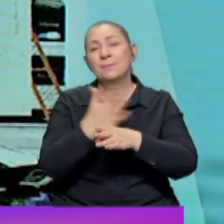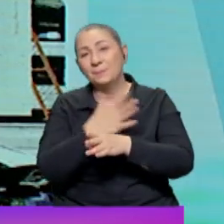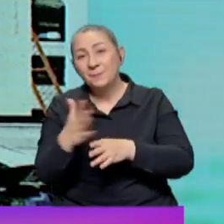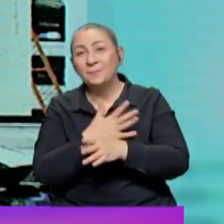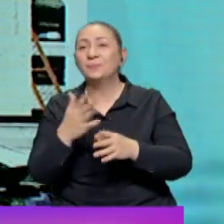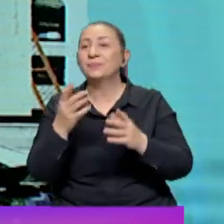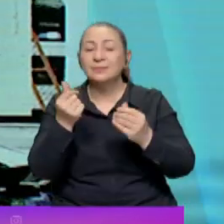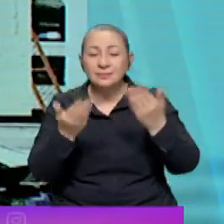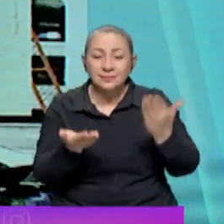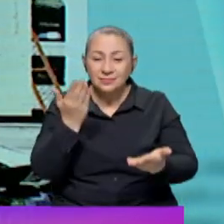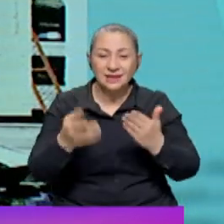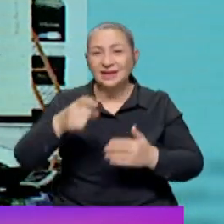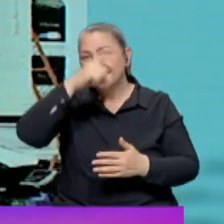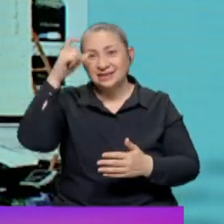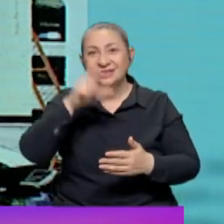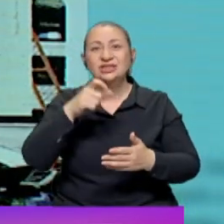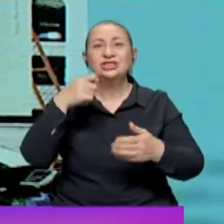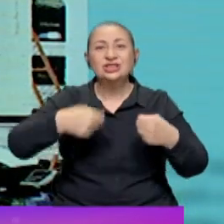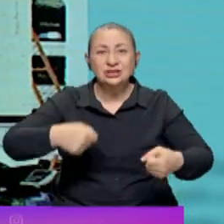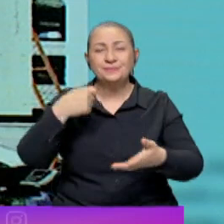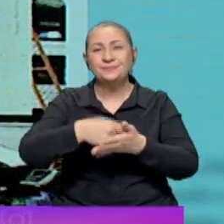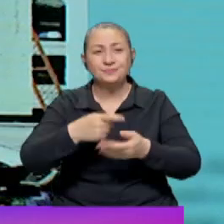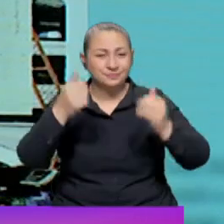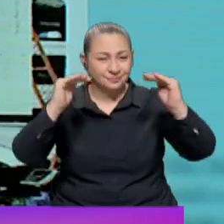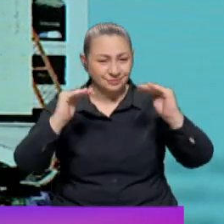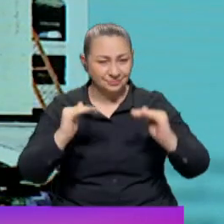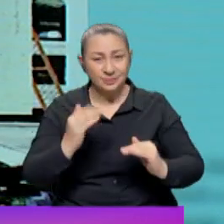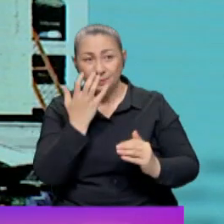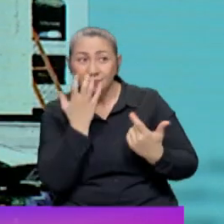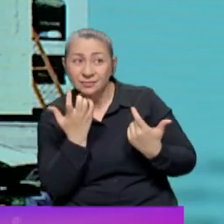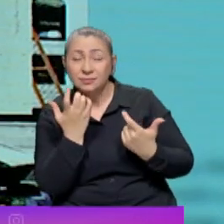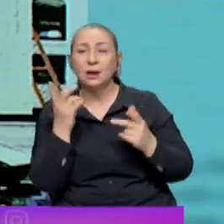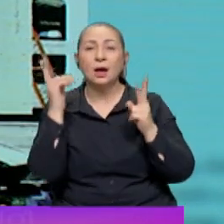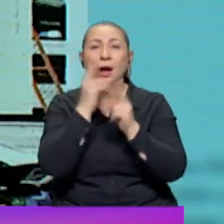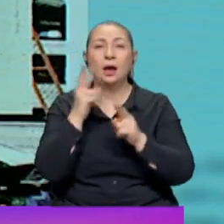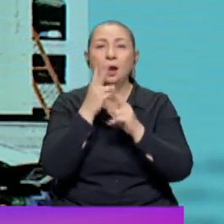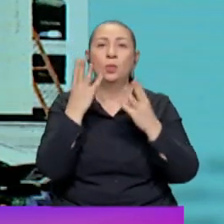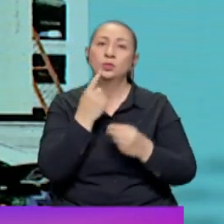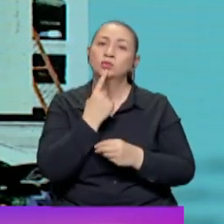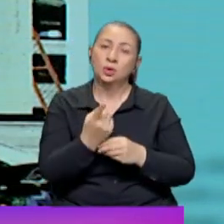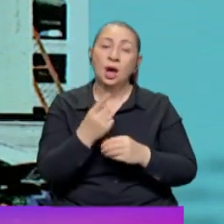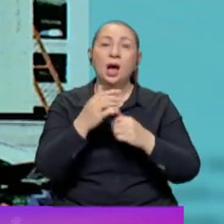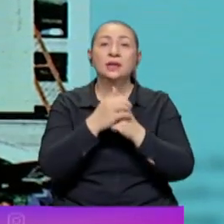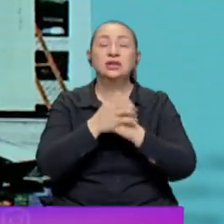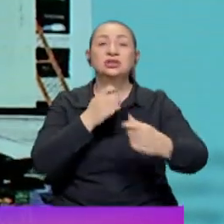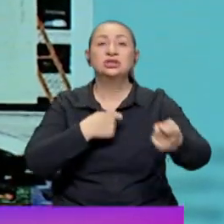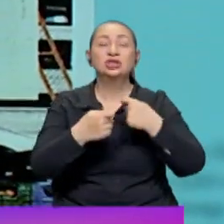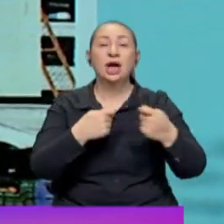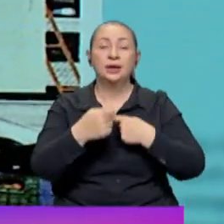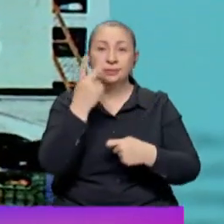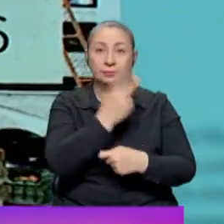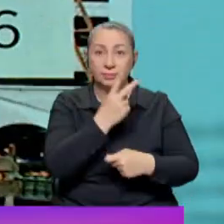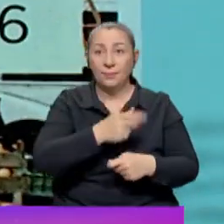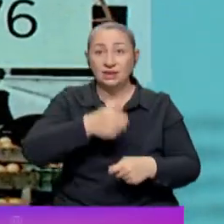endeksi yaz aylarında çarşı pazarda fiyatların düşmesini beklemenin hayal olduğunu ortaya koydu. Antalya Ticaret Borsası